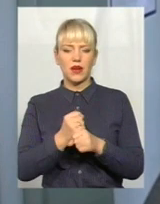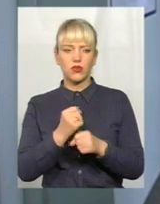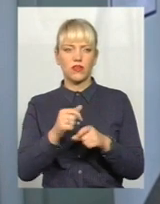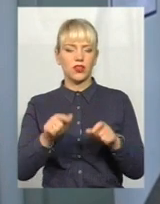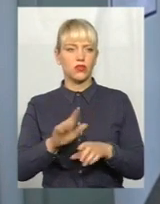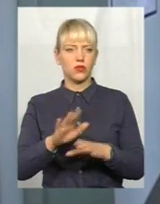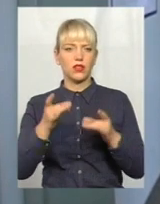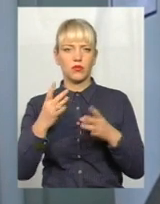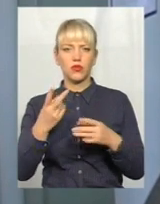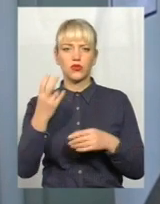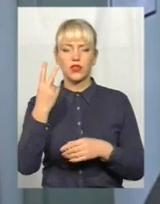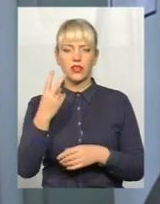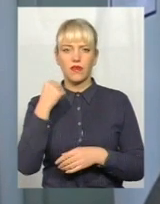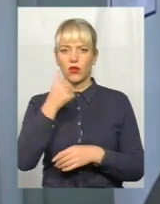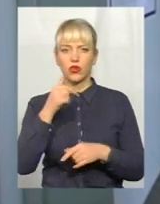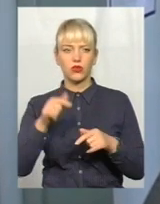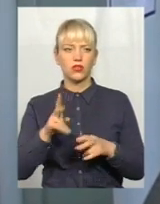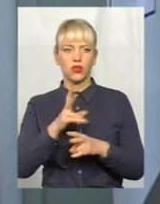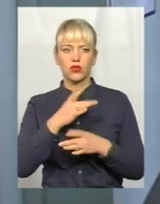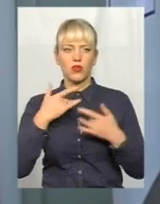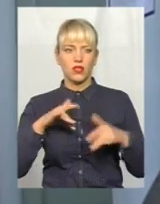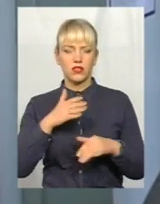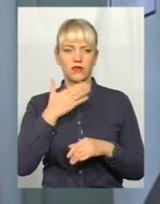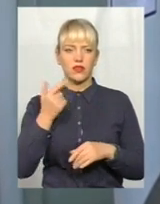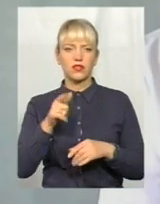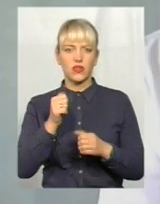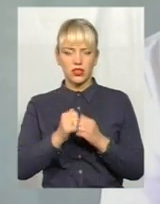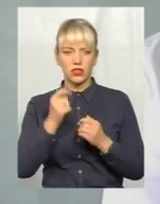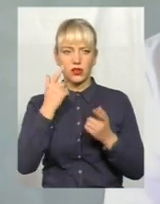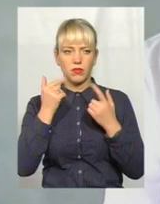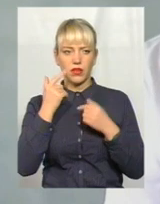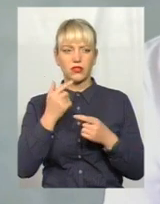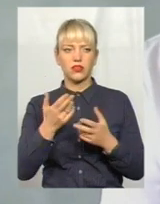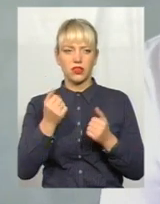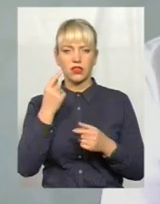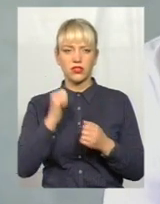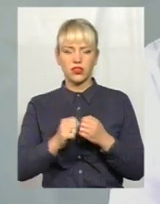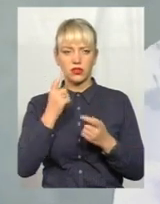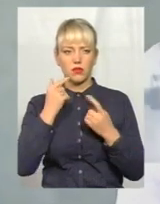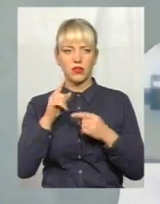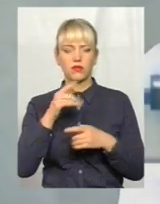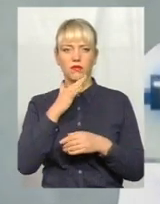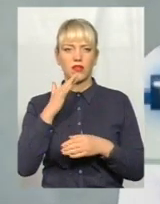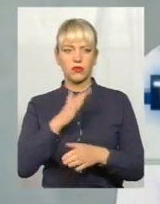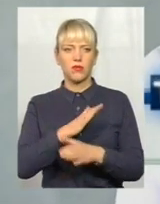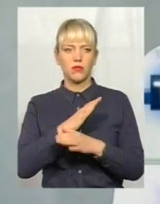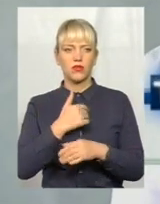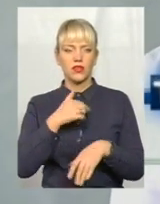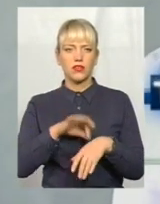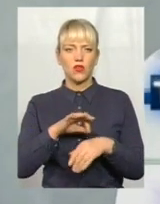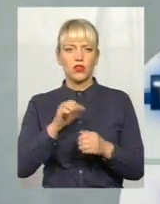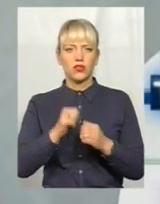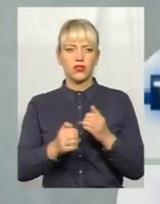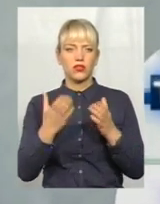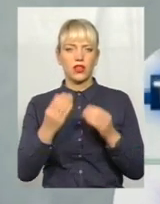два роки, каже медперсонал, ще ніхто не звільнився. Ви часто плачете тут? Часто. Тому що дуже помирають часто. У нас хворих практично